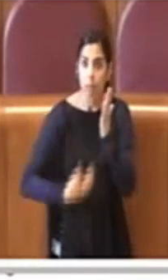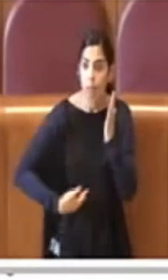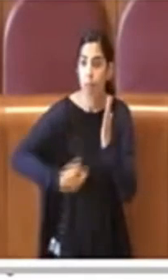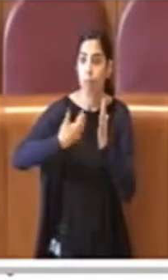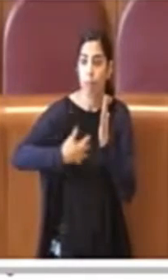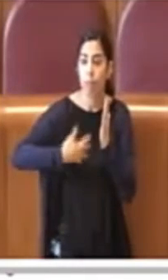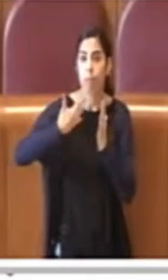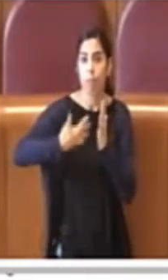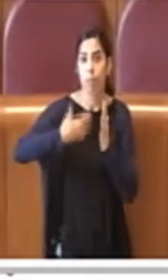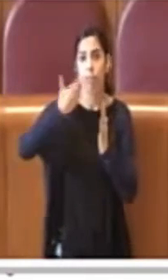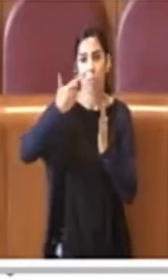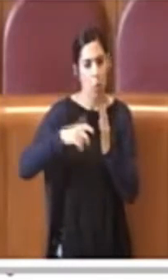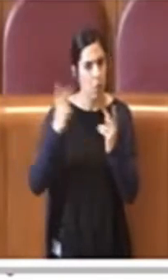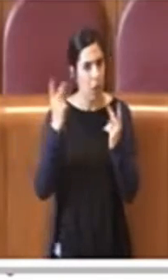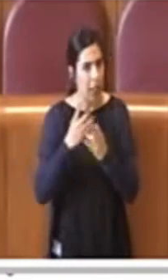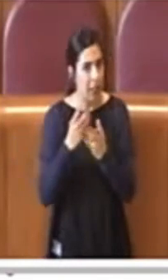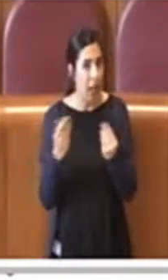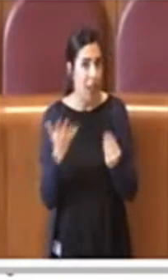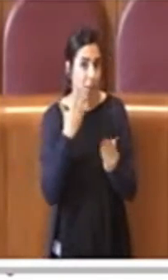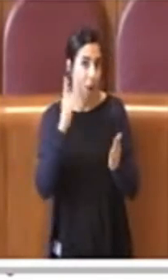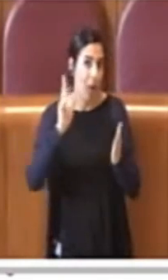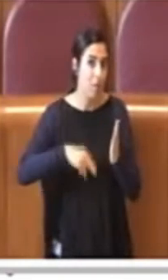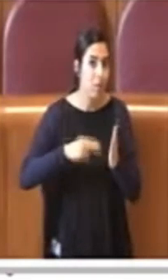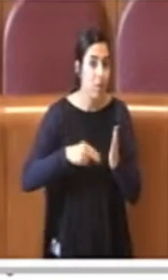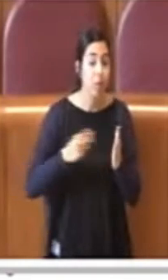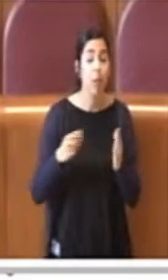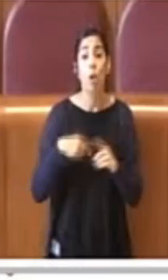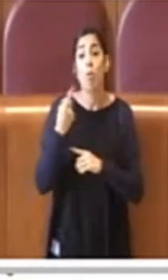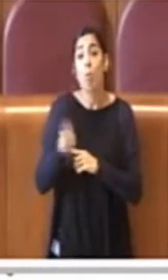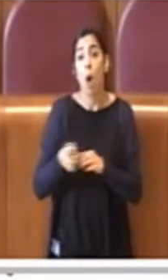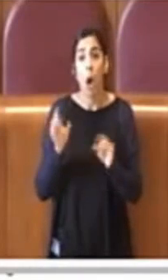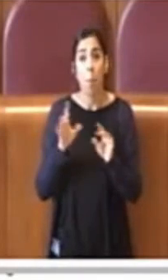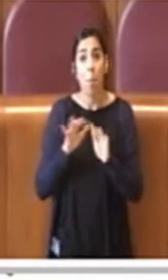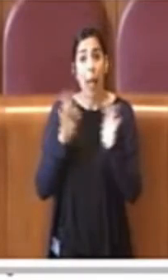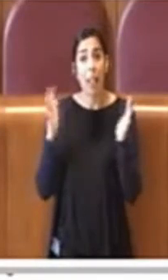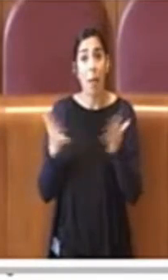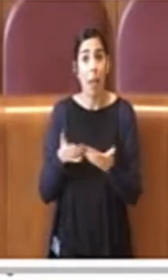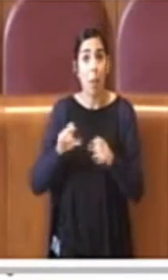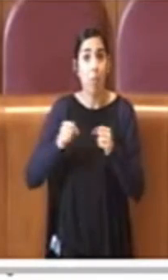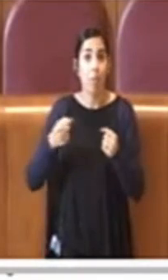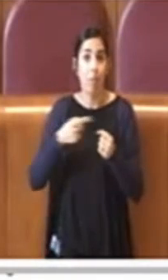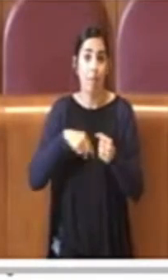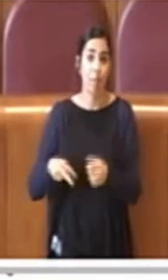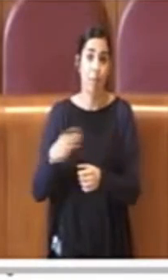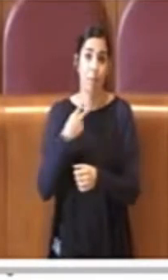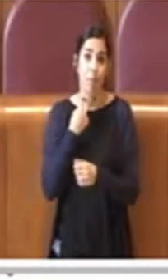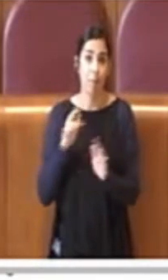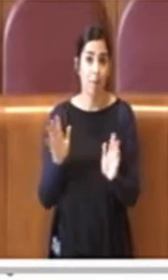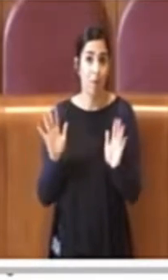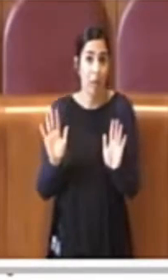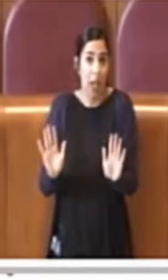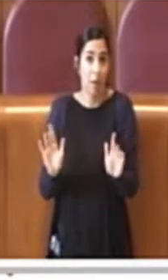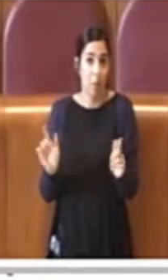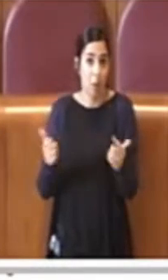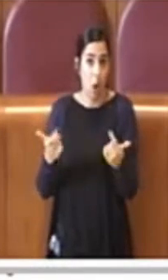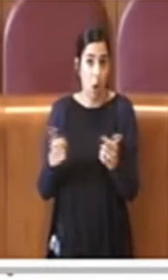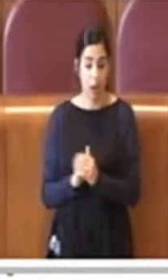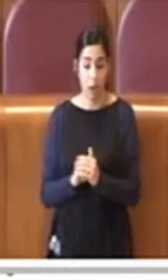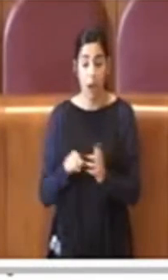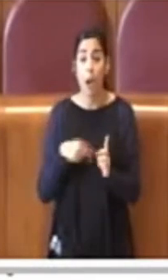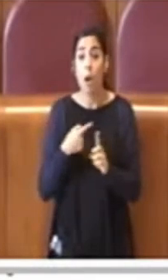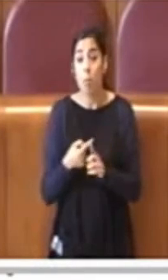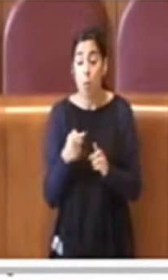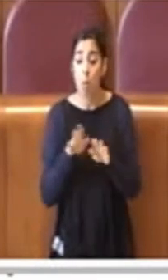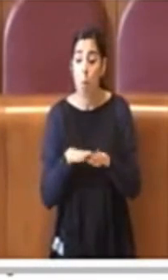e poi la pandemia ci ha impedito di replicare e voglio anche ricordare che per i bambini